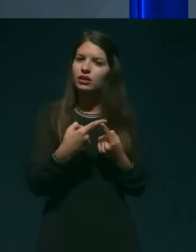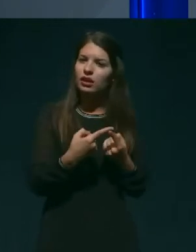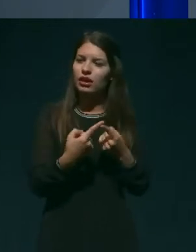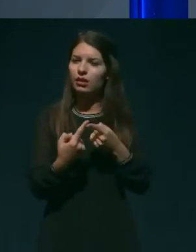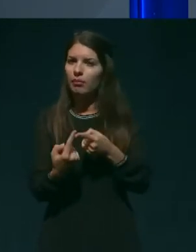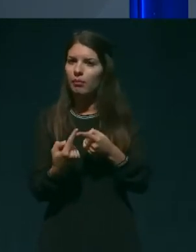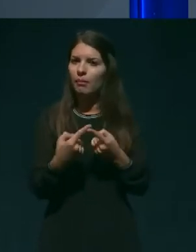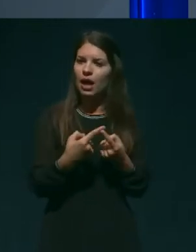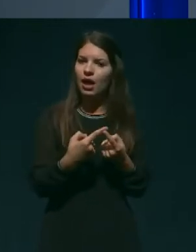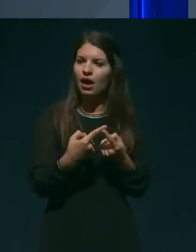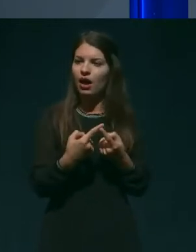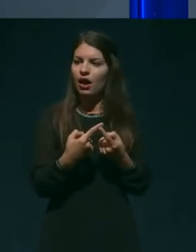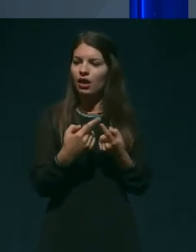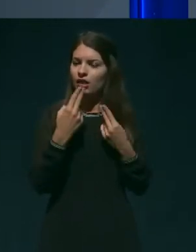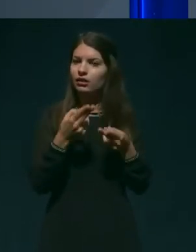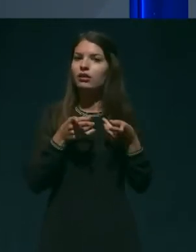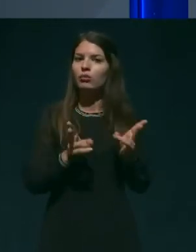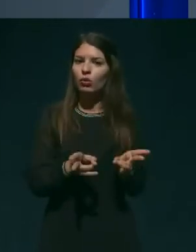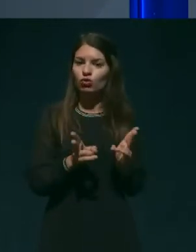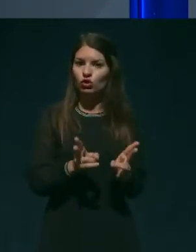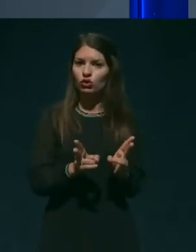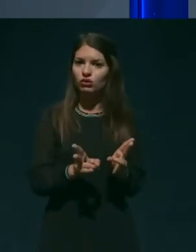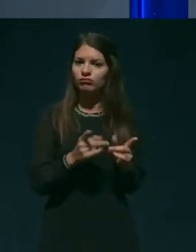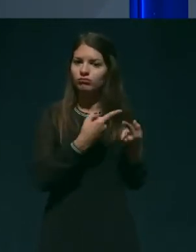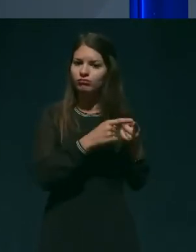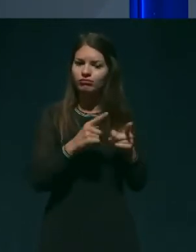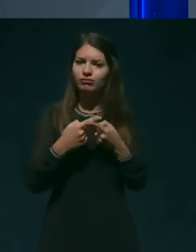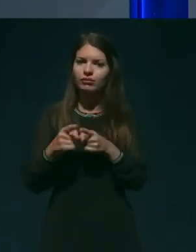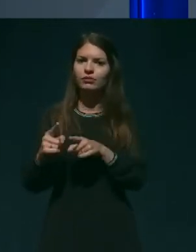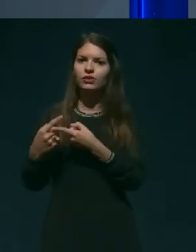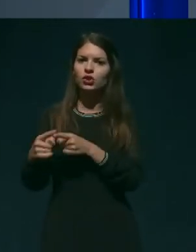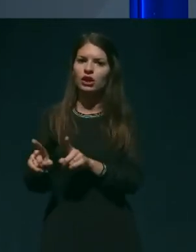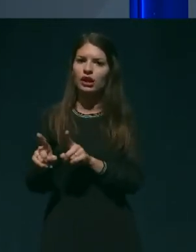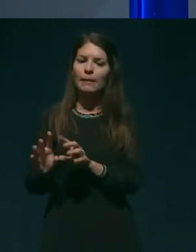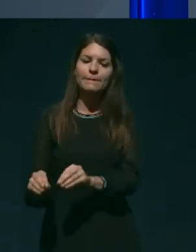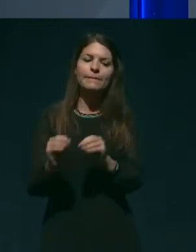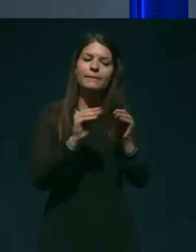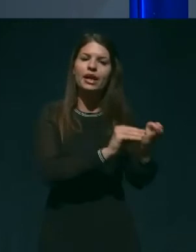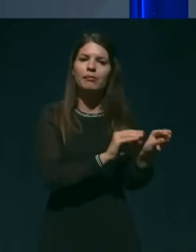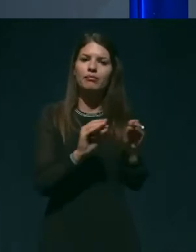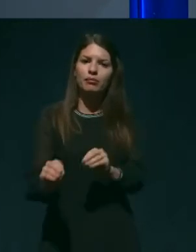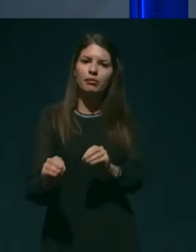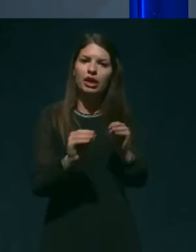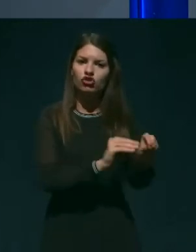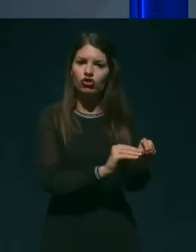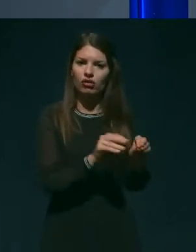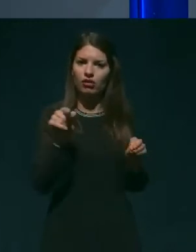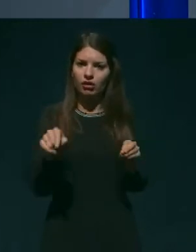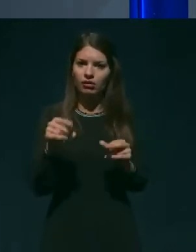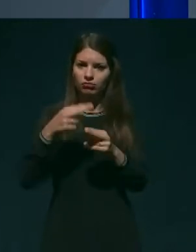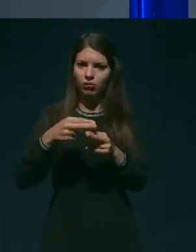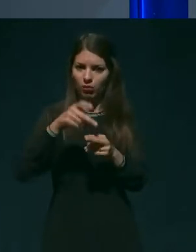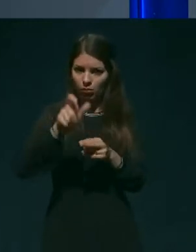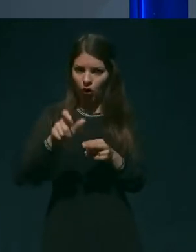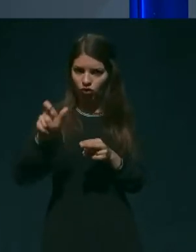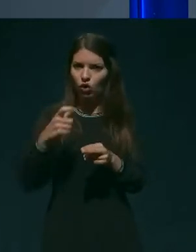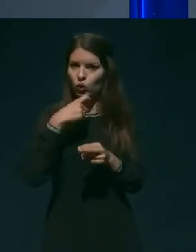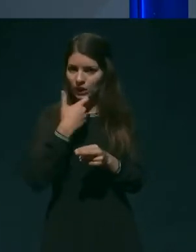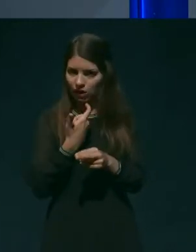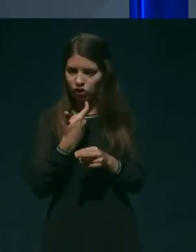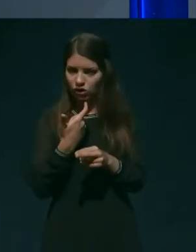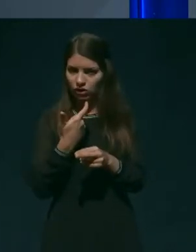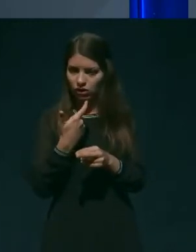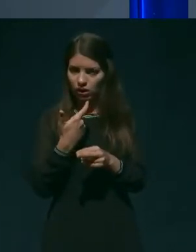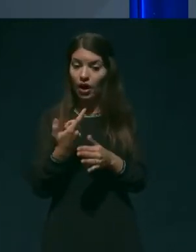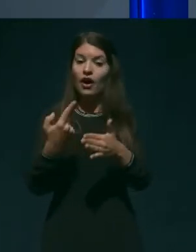možnosti različnega premeščanja bo teh okuženih starostnikov znotraj